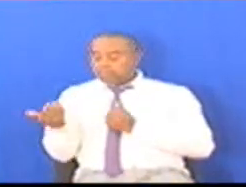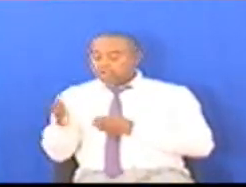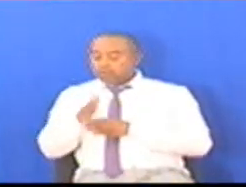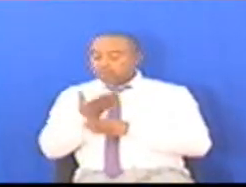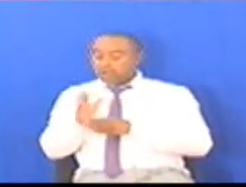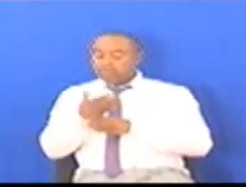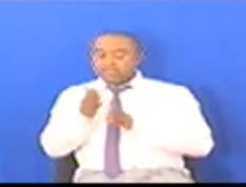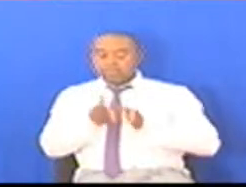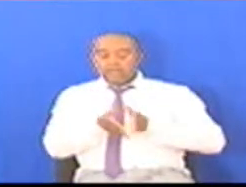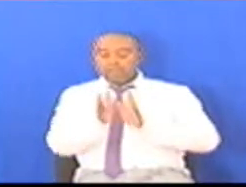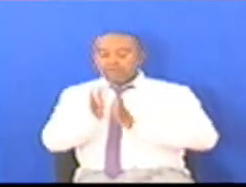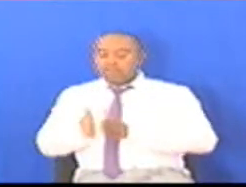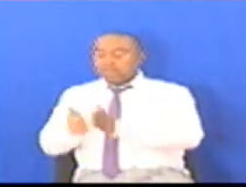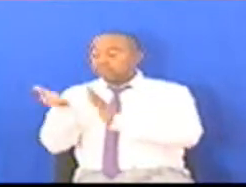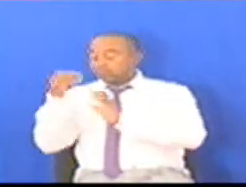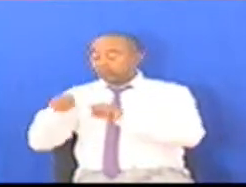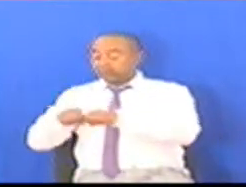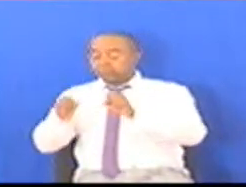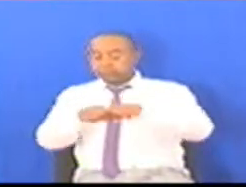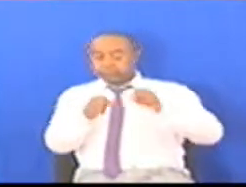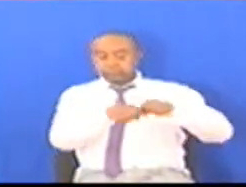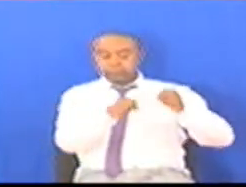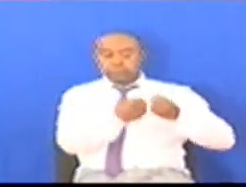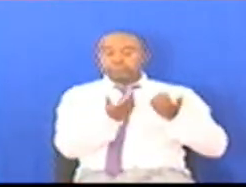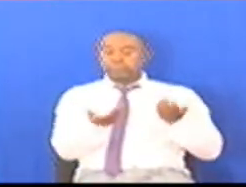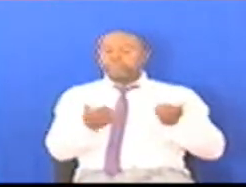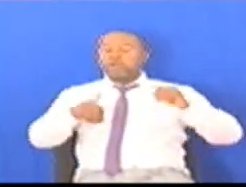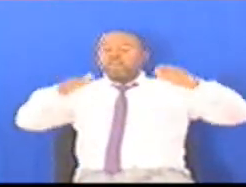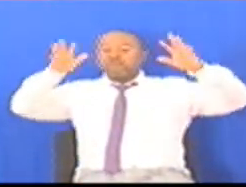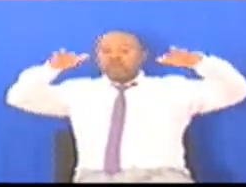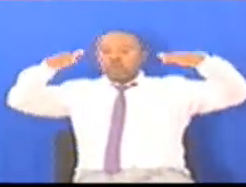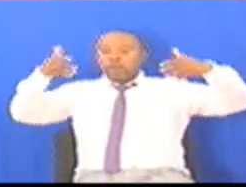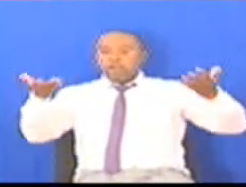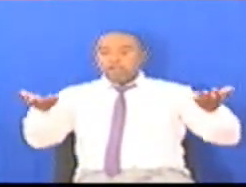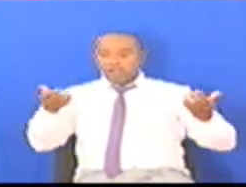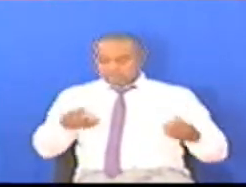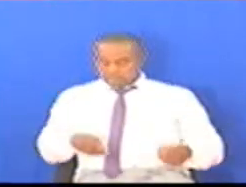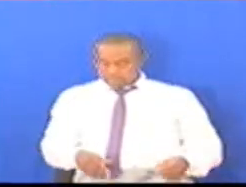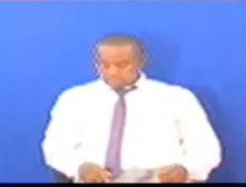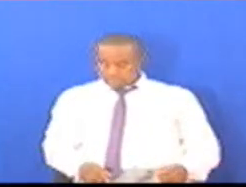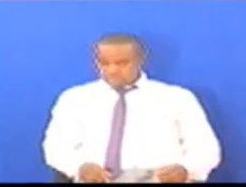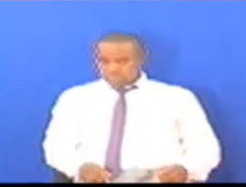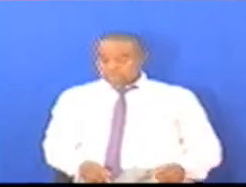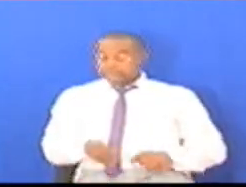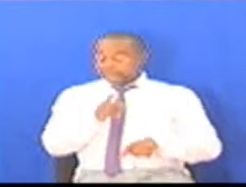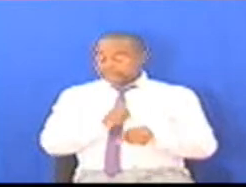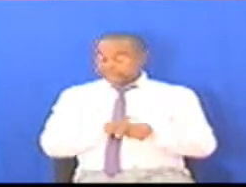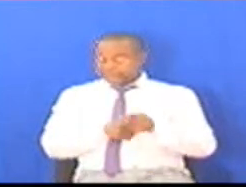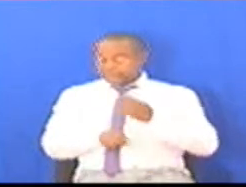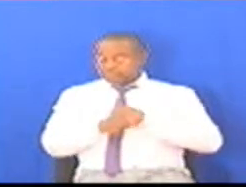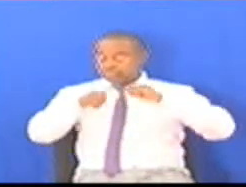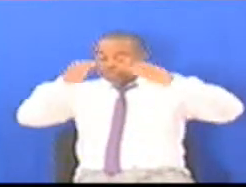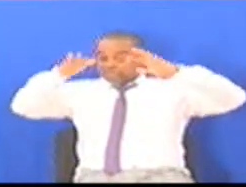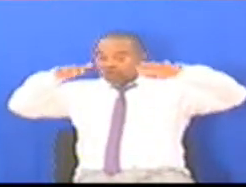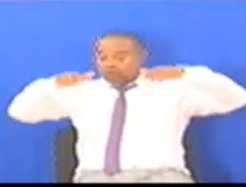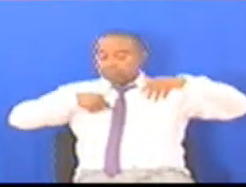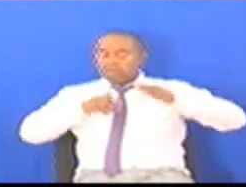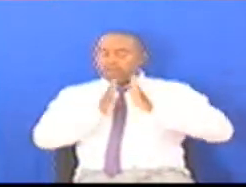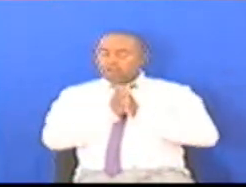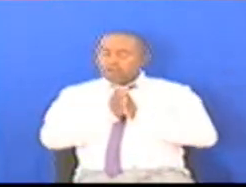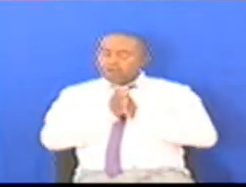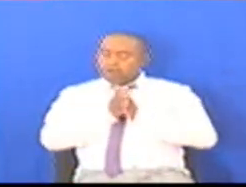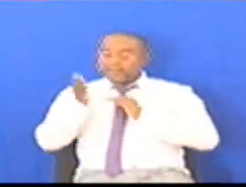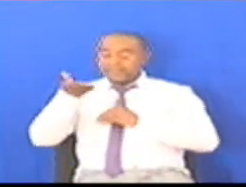barabara ambazo Zilearibiwa na Na na na na na Na mfuwa nyingi ziwa nyesha katika msimuhu Na iomba sana